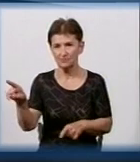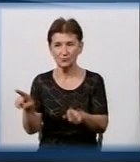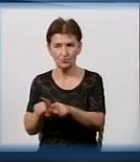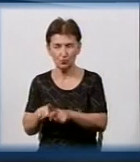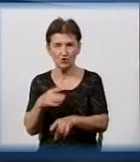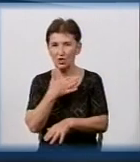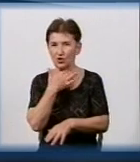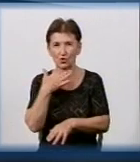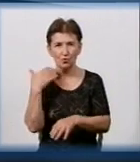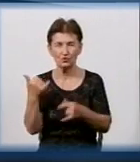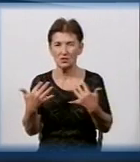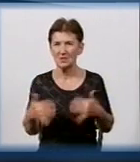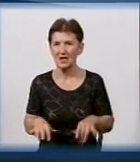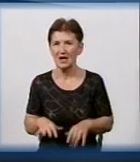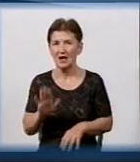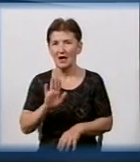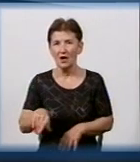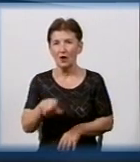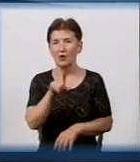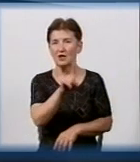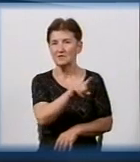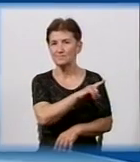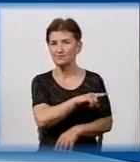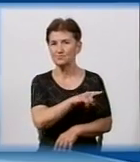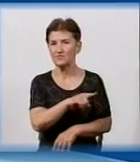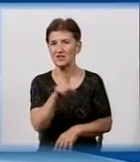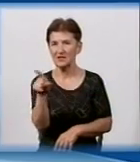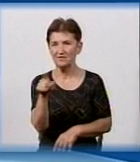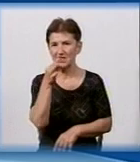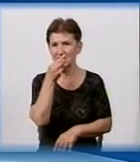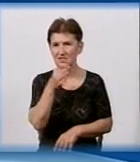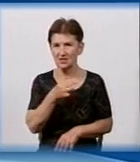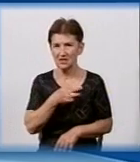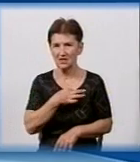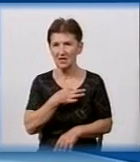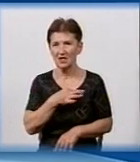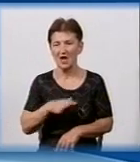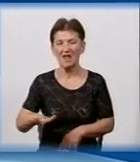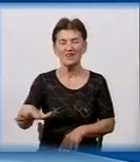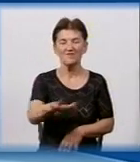Добре. Про ті написи, як правило, в яких ви сказали двори,